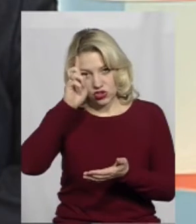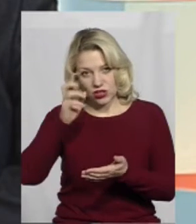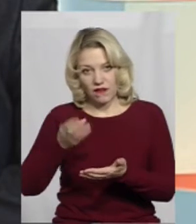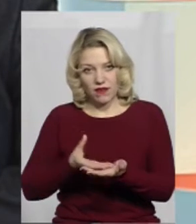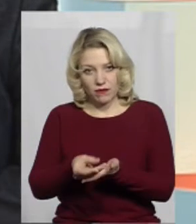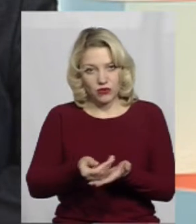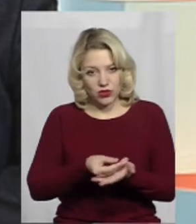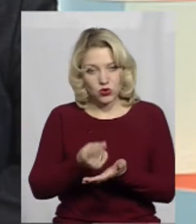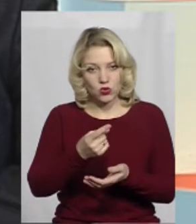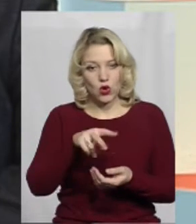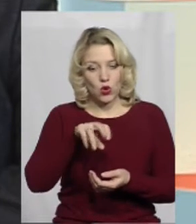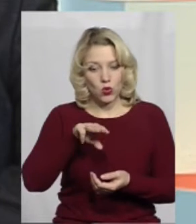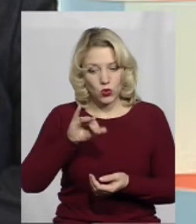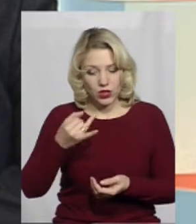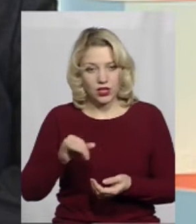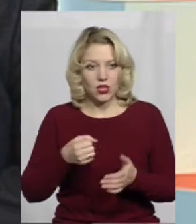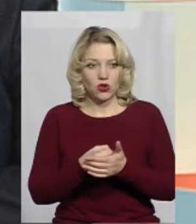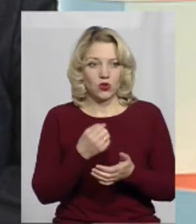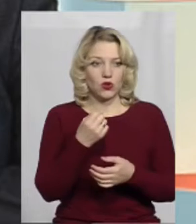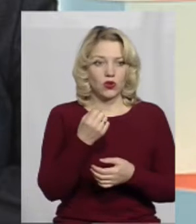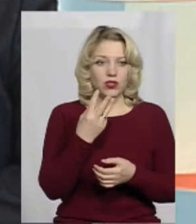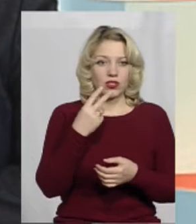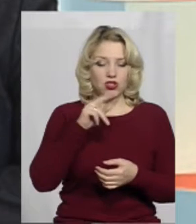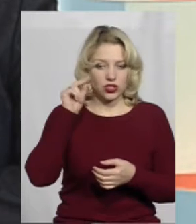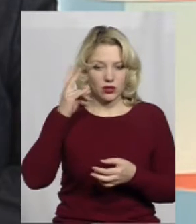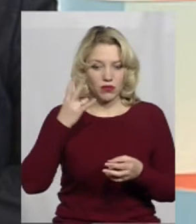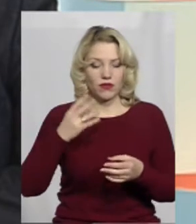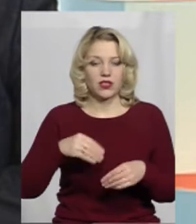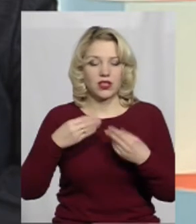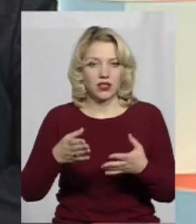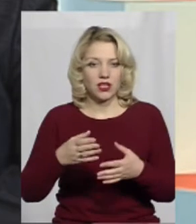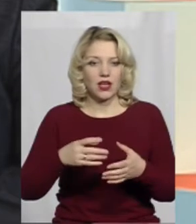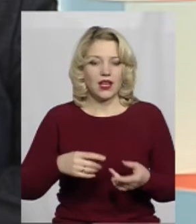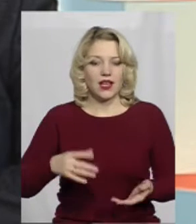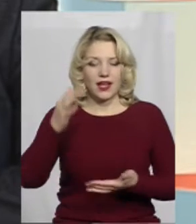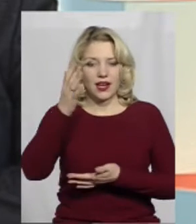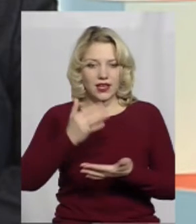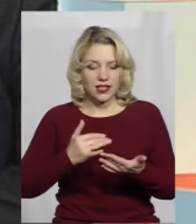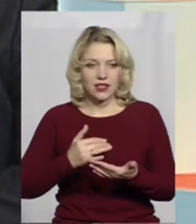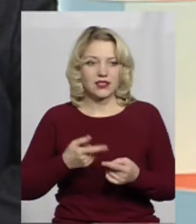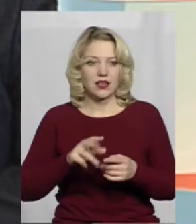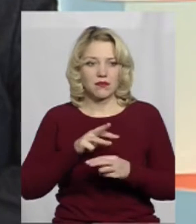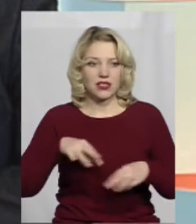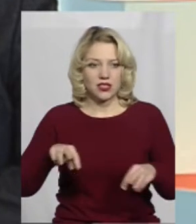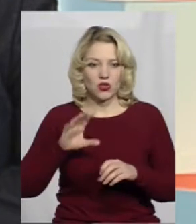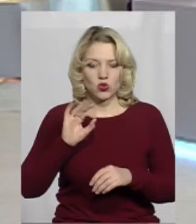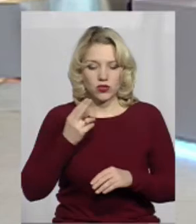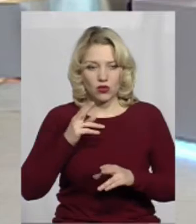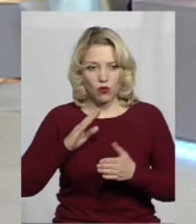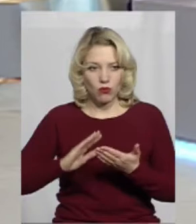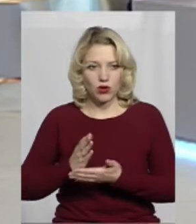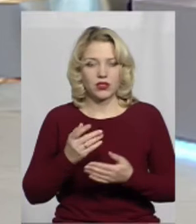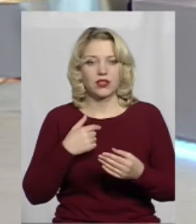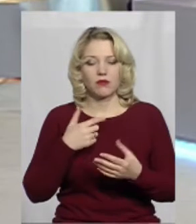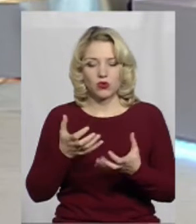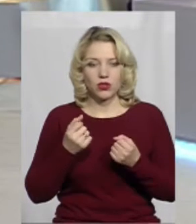До 13-го числа підприємства мають надати відповідні реєстри з загальними нарахуваннями. Від Мінсоцполітики ми отримуємо інформацію про